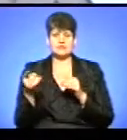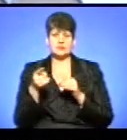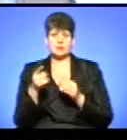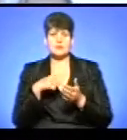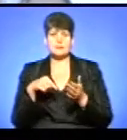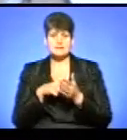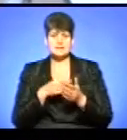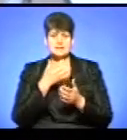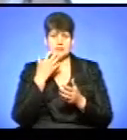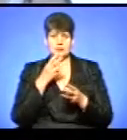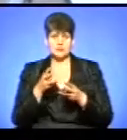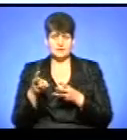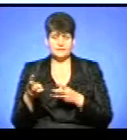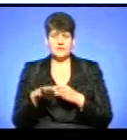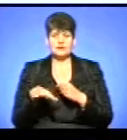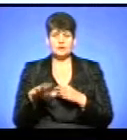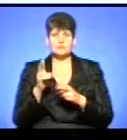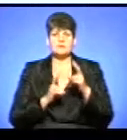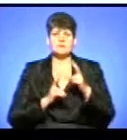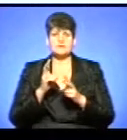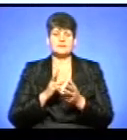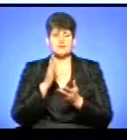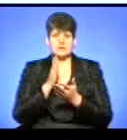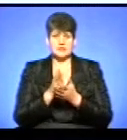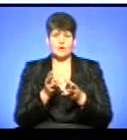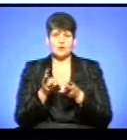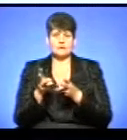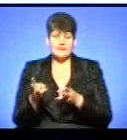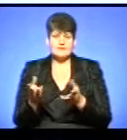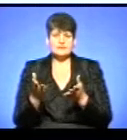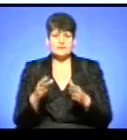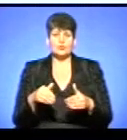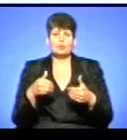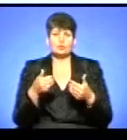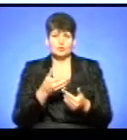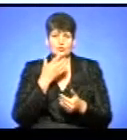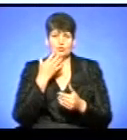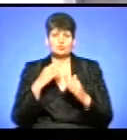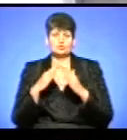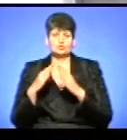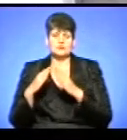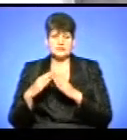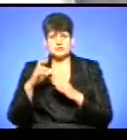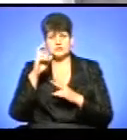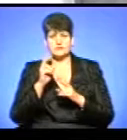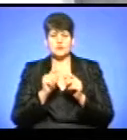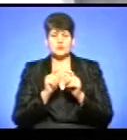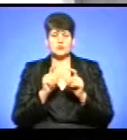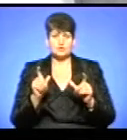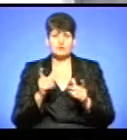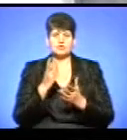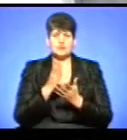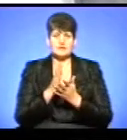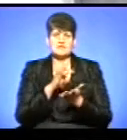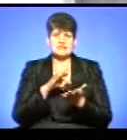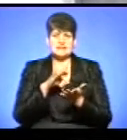-теплокомуненерго». На території підприємства розміщена котельня, з якої подають тепло у будинки та комунальні установи, що знаходяться